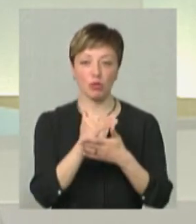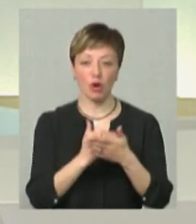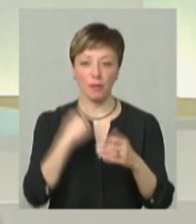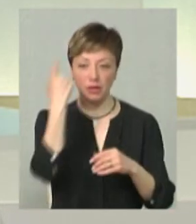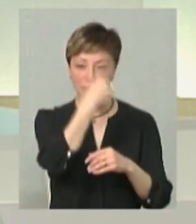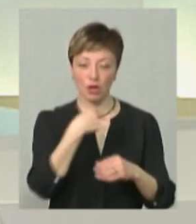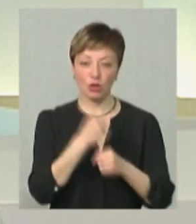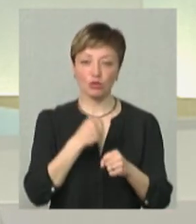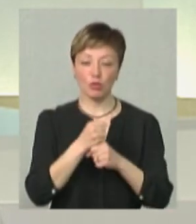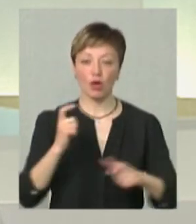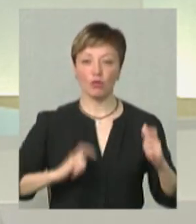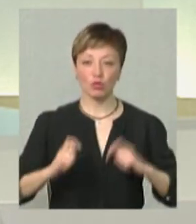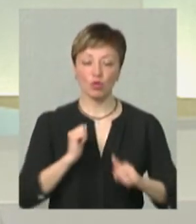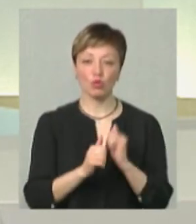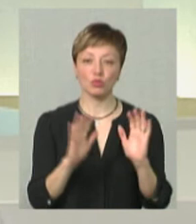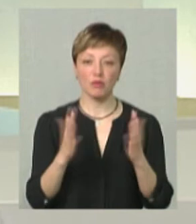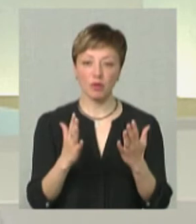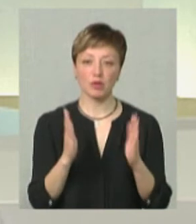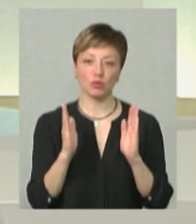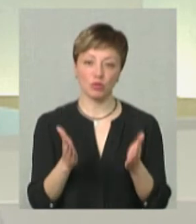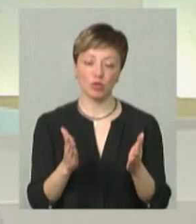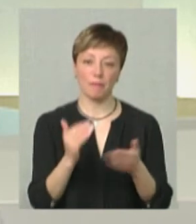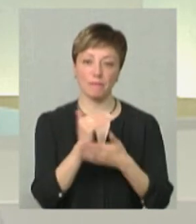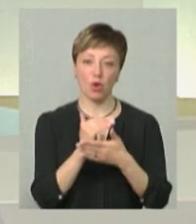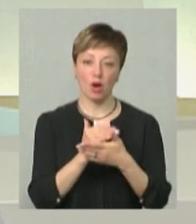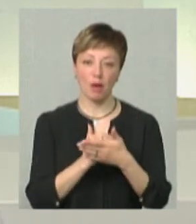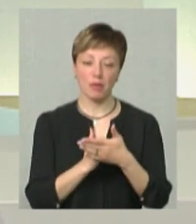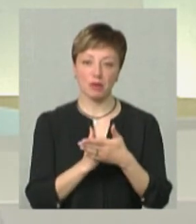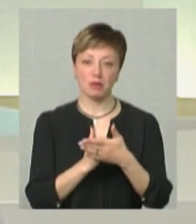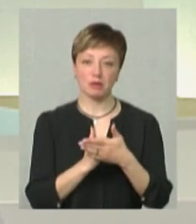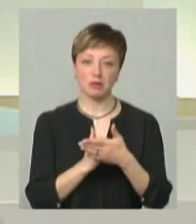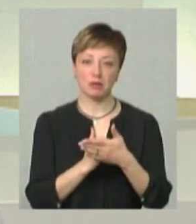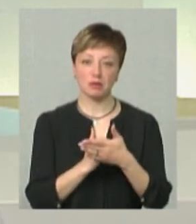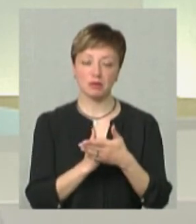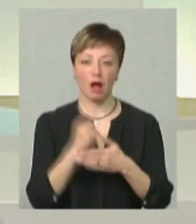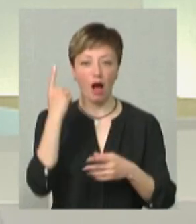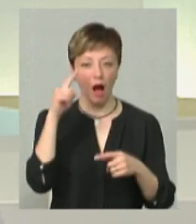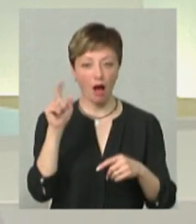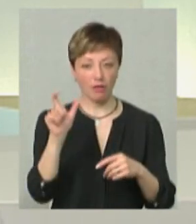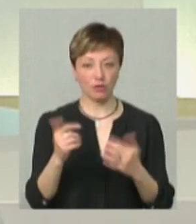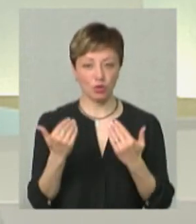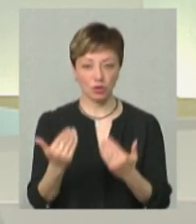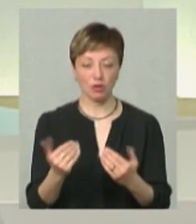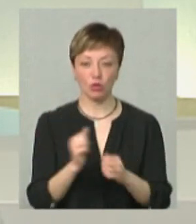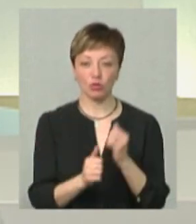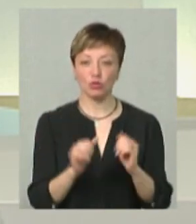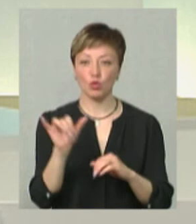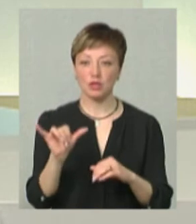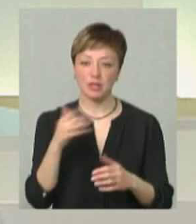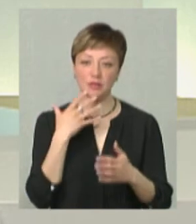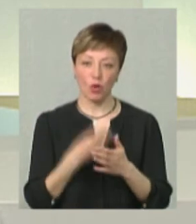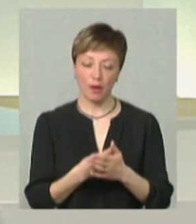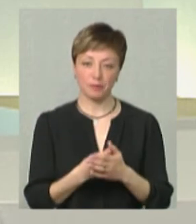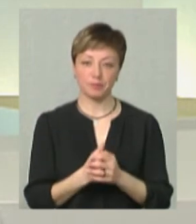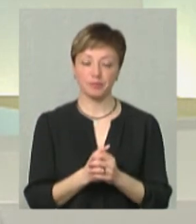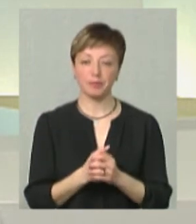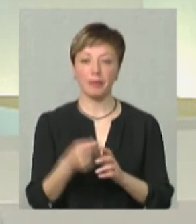індивідуально розробляє ВУЗ, і це в кожному випадку буде і програма, скажімо так, авторська. В кожному вище вона своя.